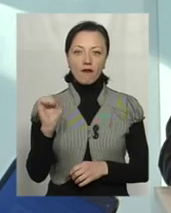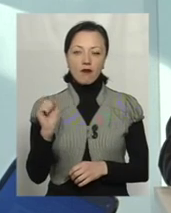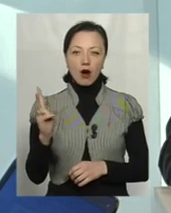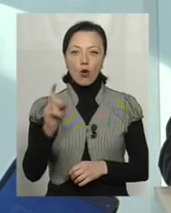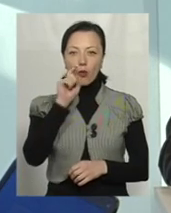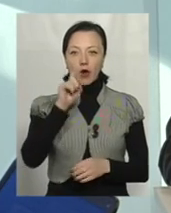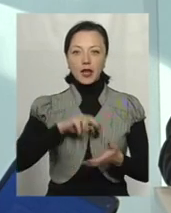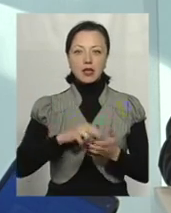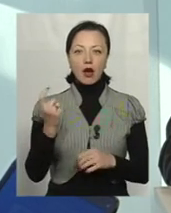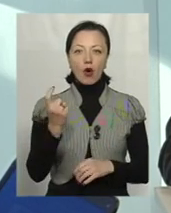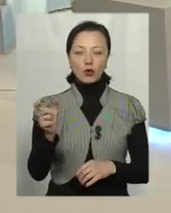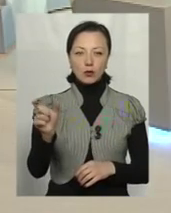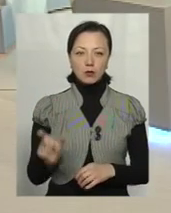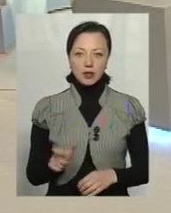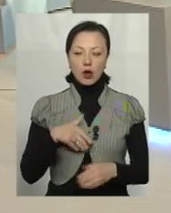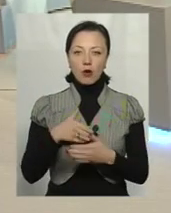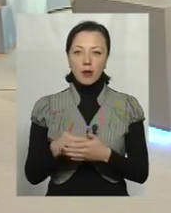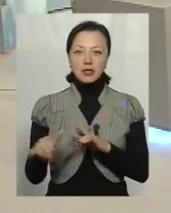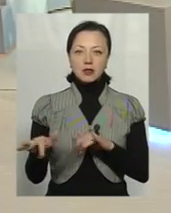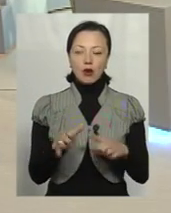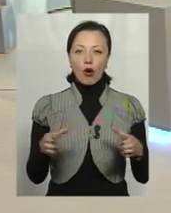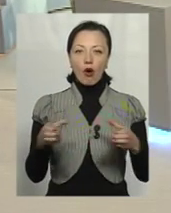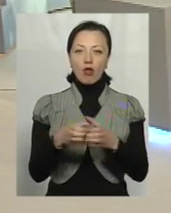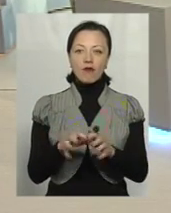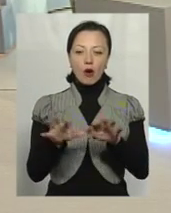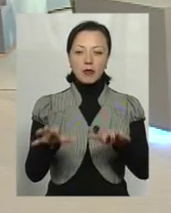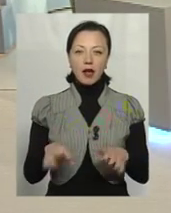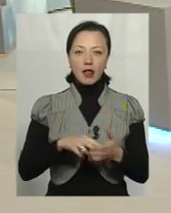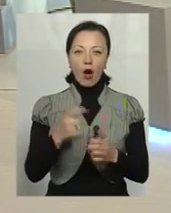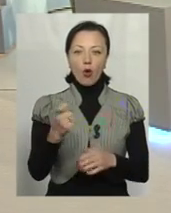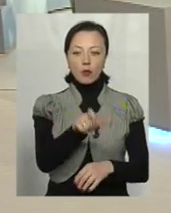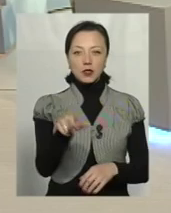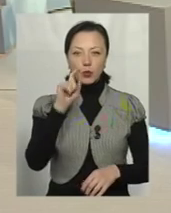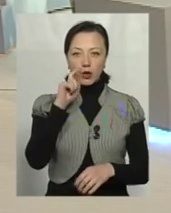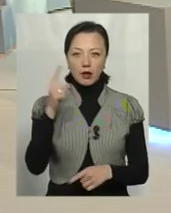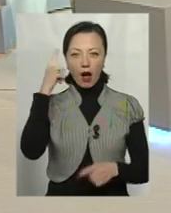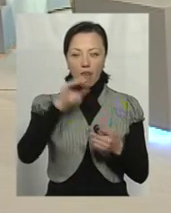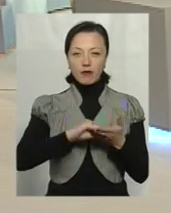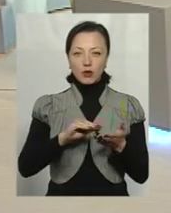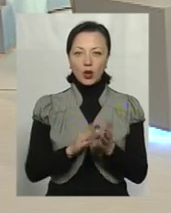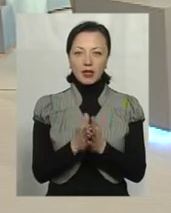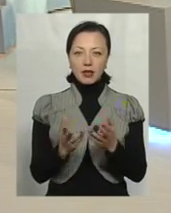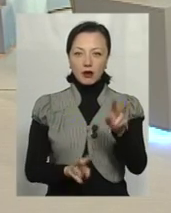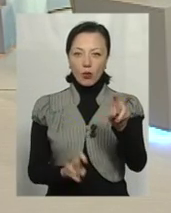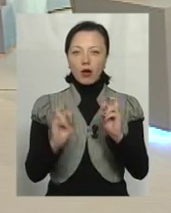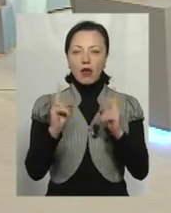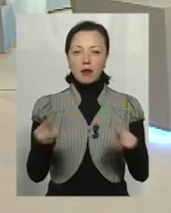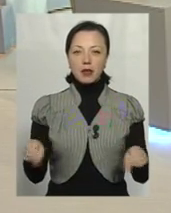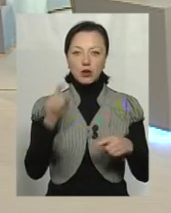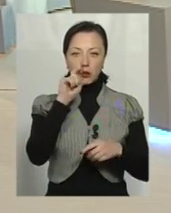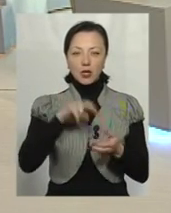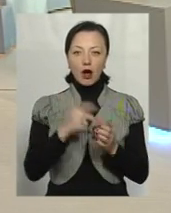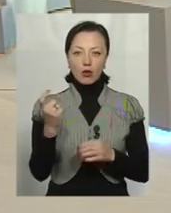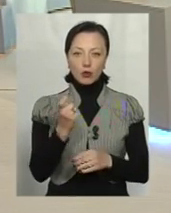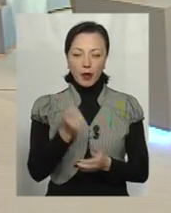економіст, громадський діячий, голова Комендату економістів України, автор книги «Як підняти українську економіку». Він же